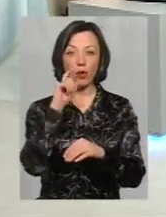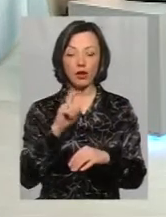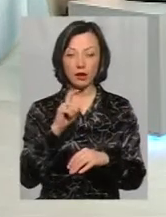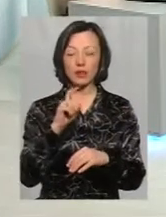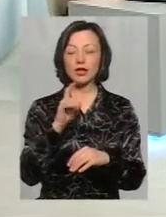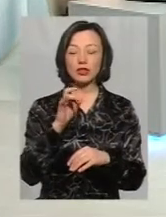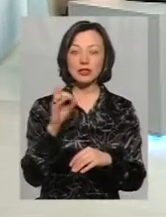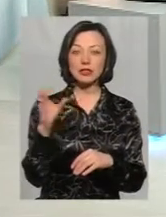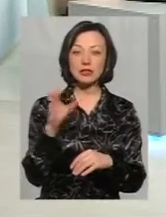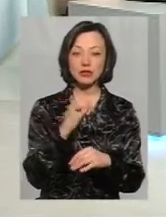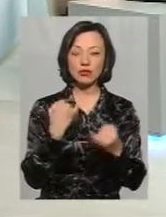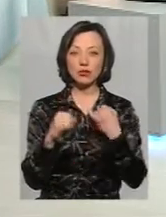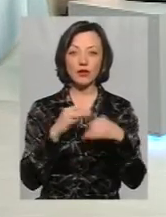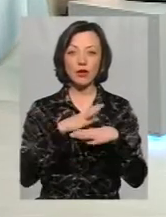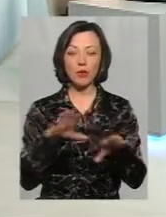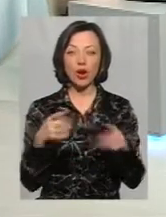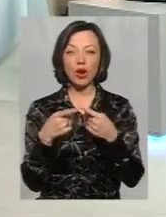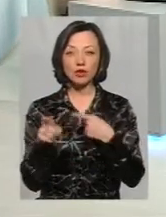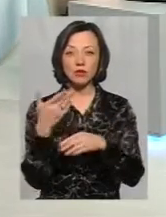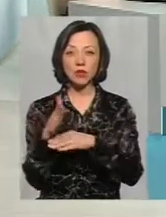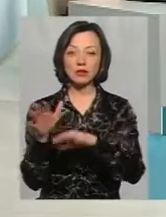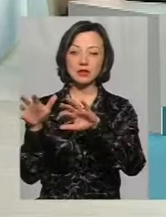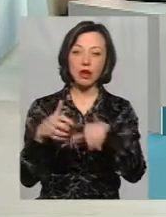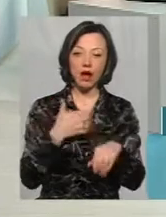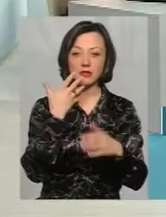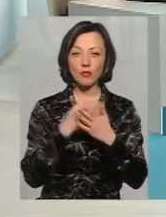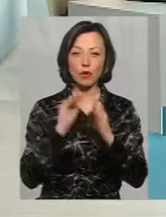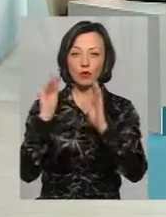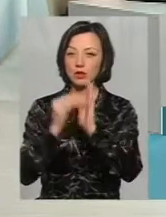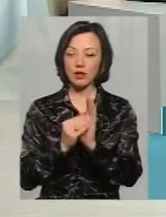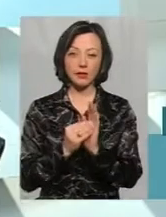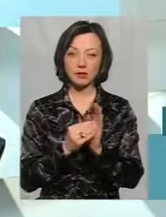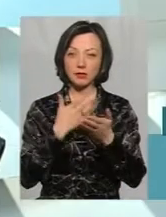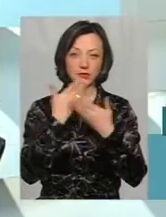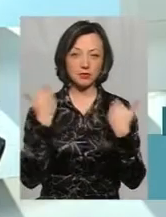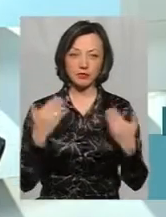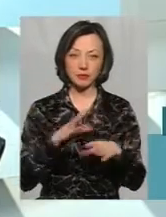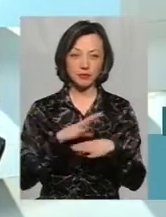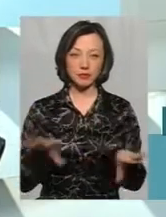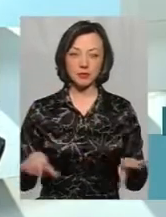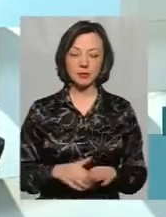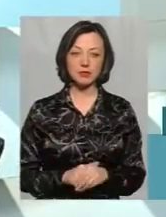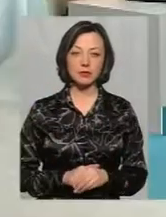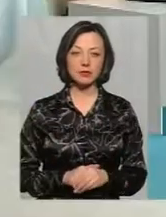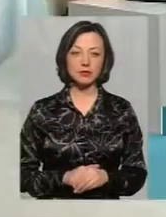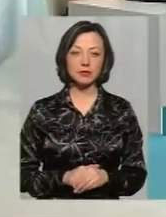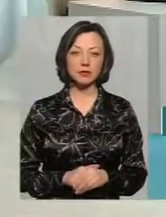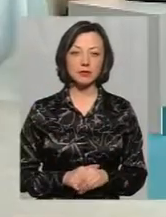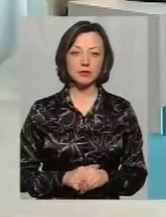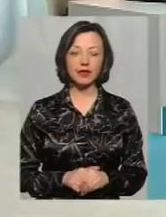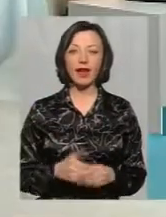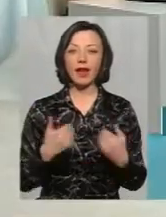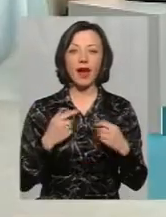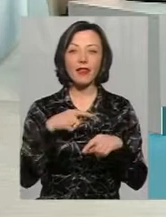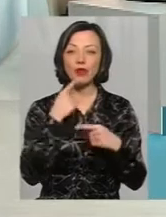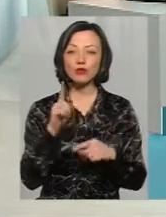говорити про якісь інші прапори, які ми зняли, а туди повісили, там... Того ж немає. Я ж не кажу, що